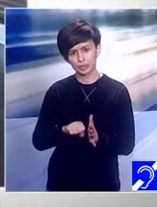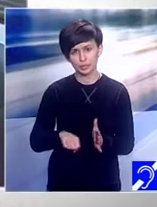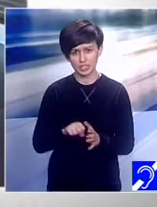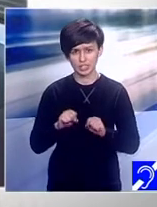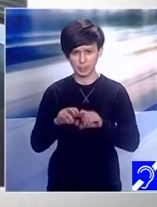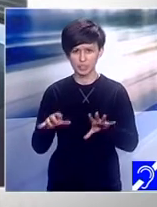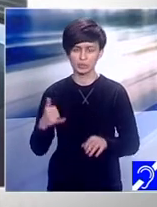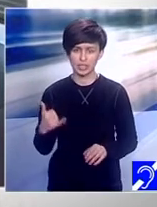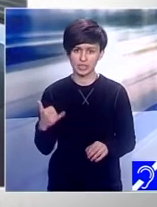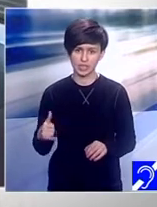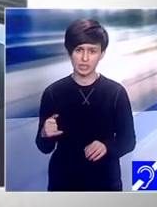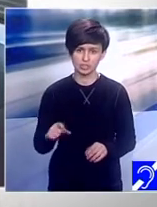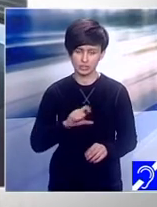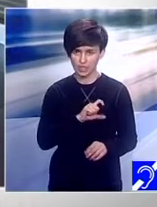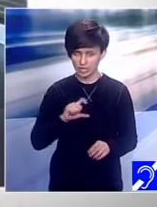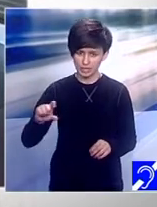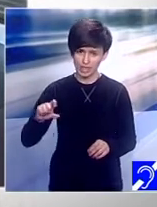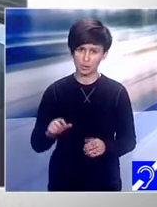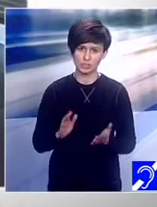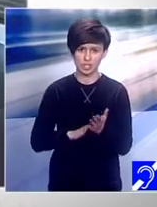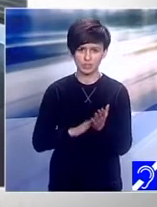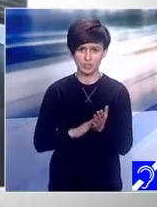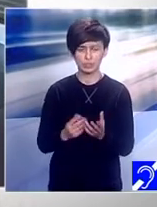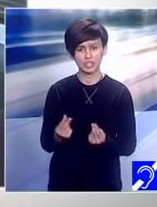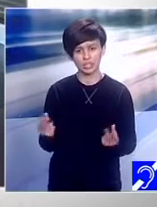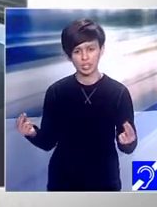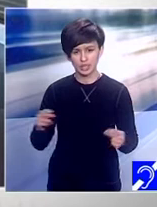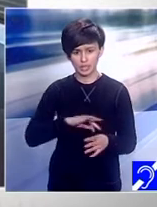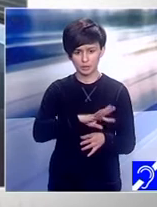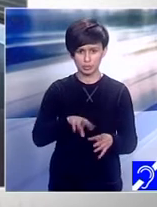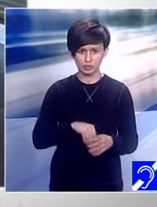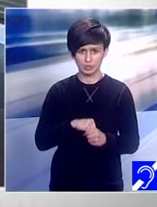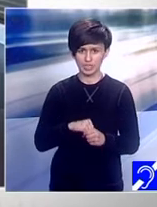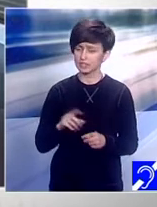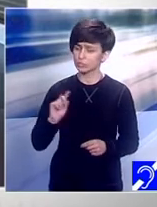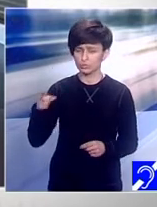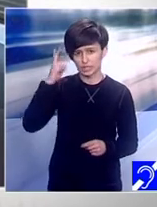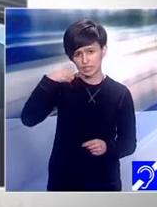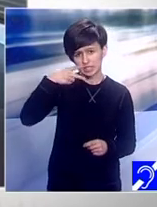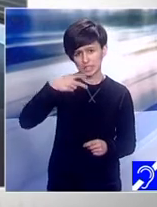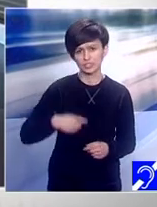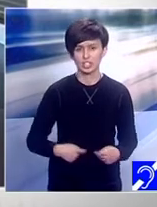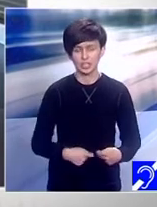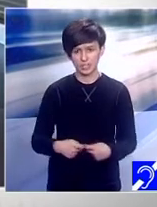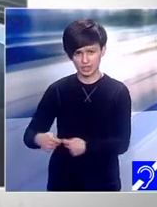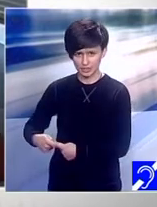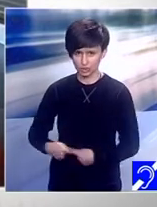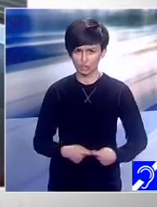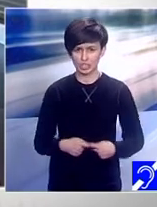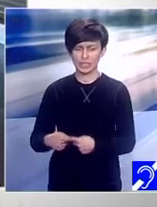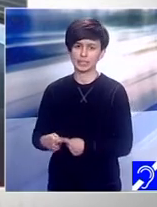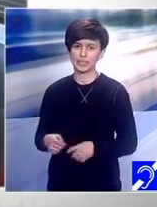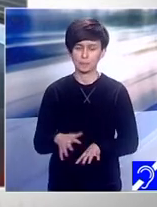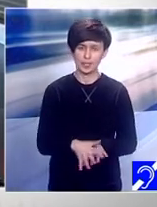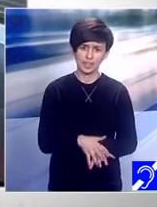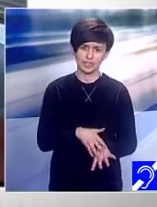cauza faptului că mulți părinți nu sunt înțeleși de către societate, din cauza faptului că simt că poartă